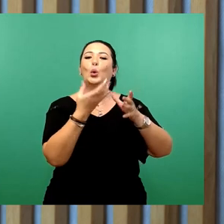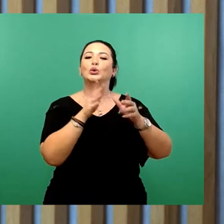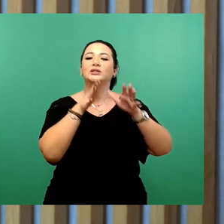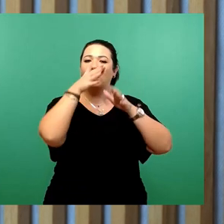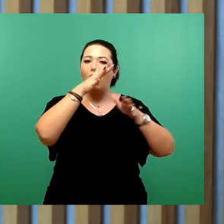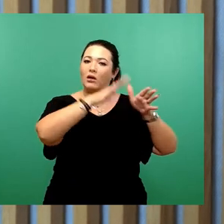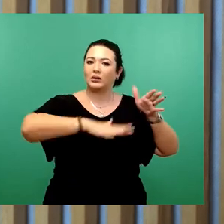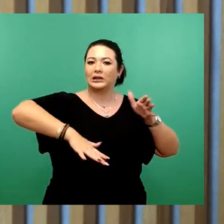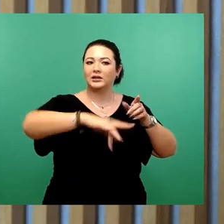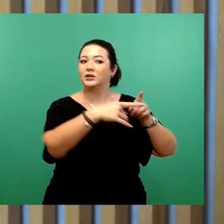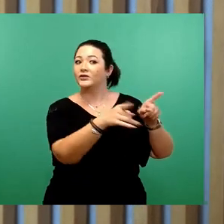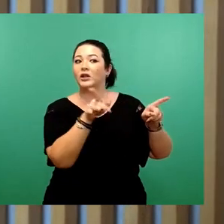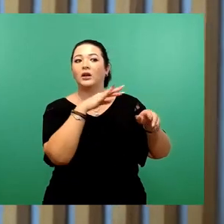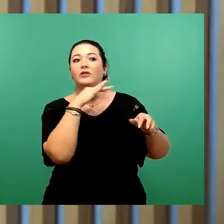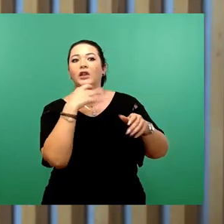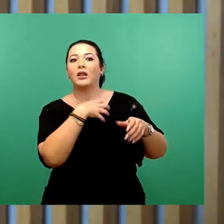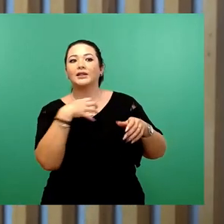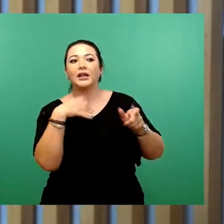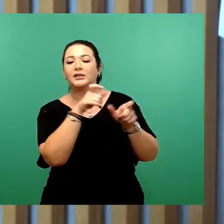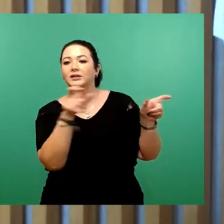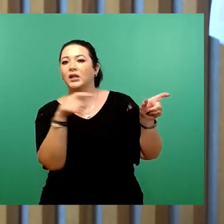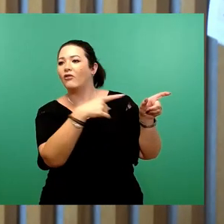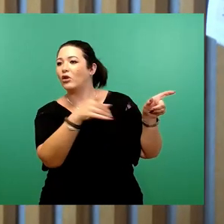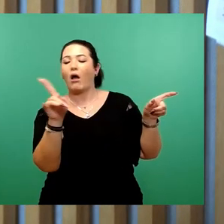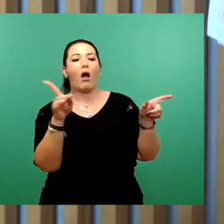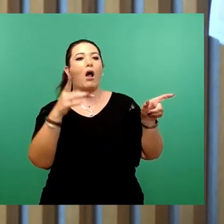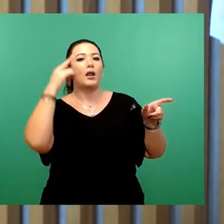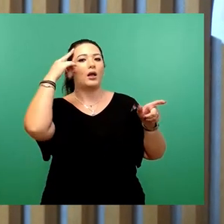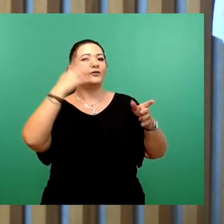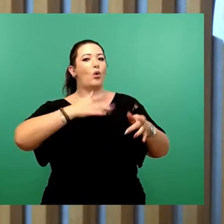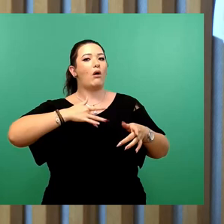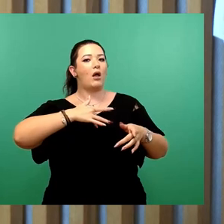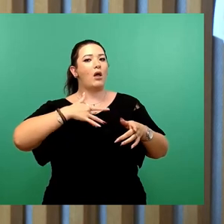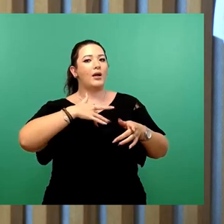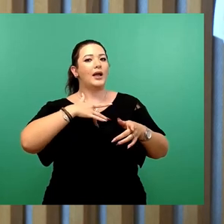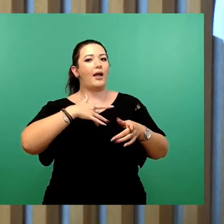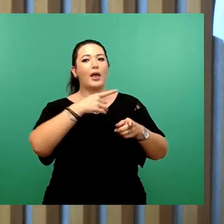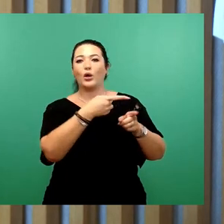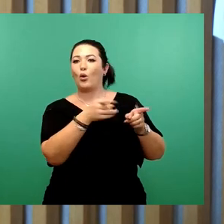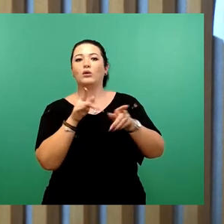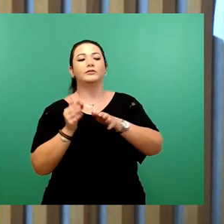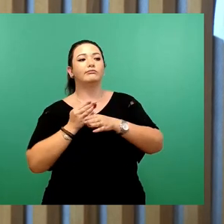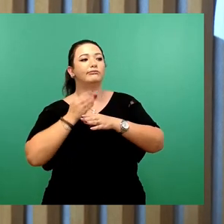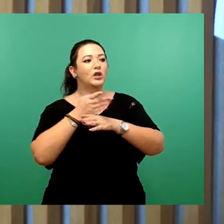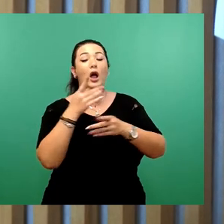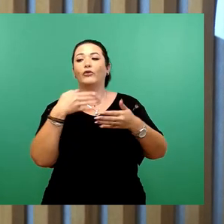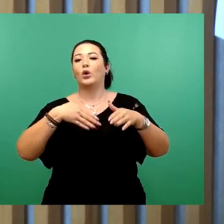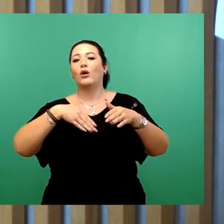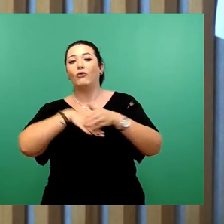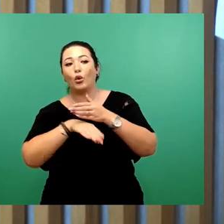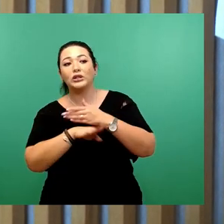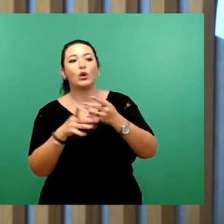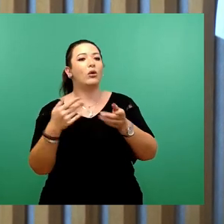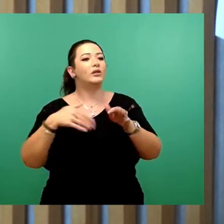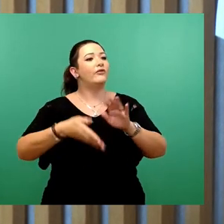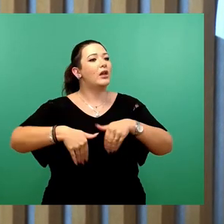Dresdnerinnen und Dresdnern aller Glaubensrichtung und den damals in der Stadt anwesenden Flüchtlingen und Vertriebenen gewidmet, die im Feuersturm